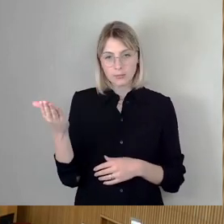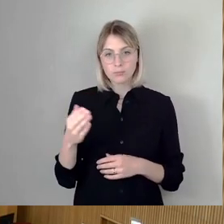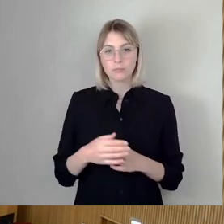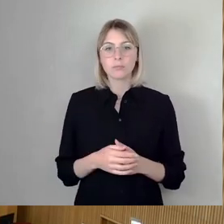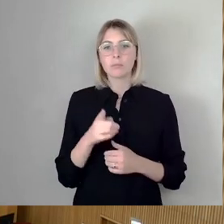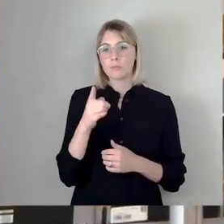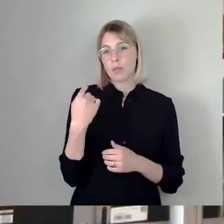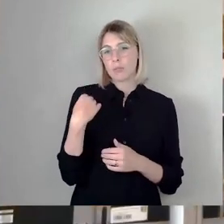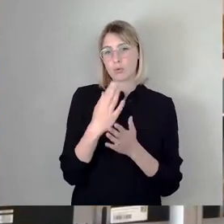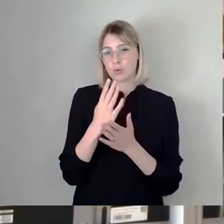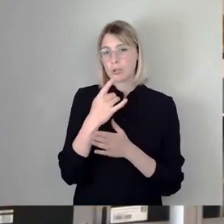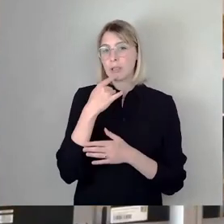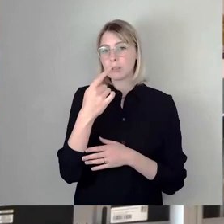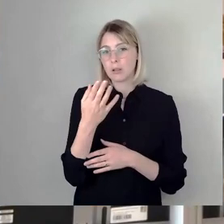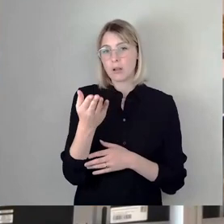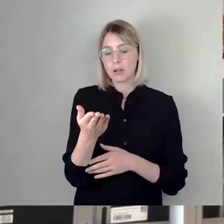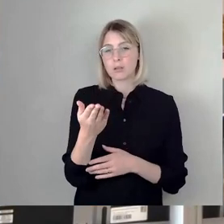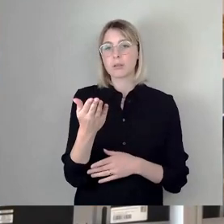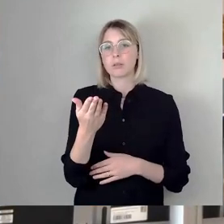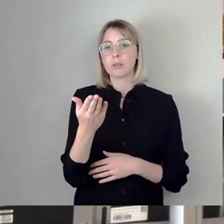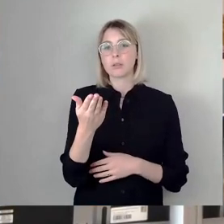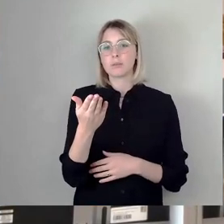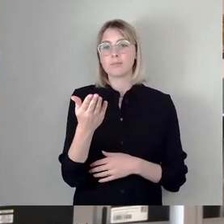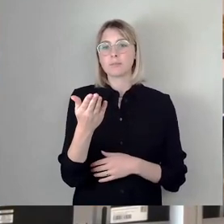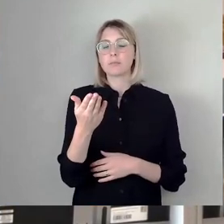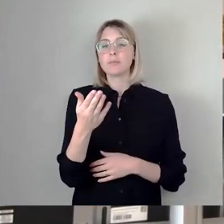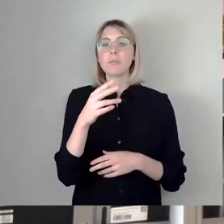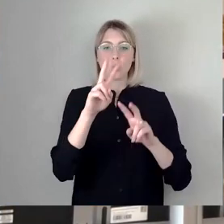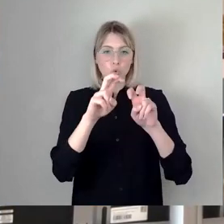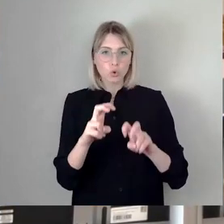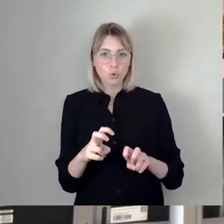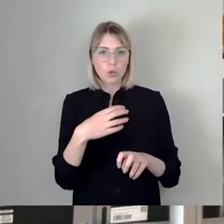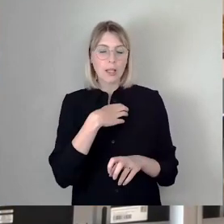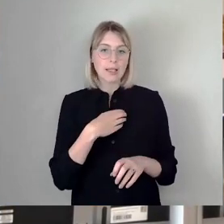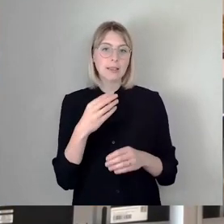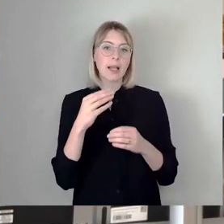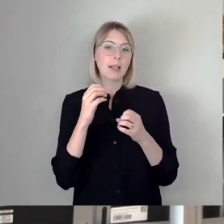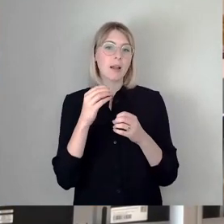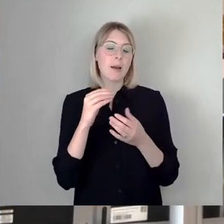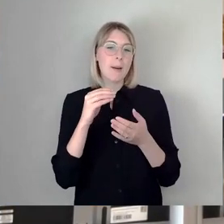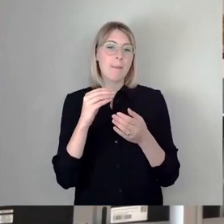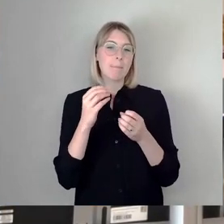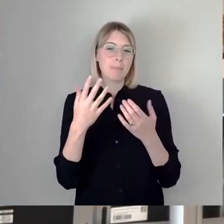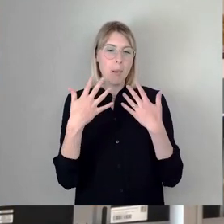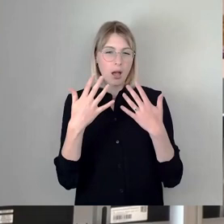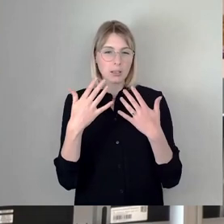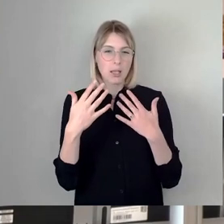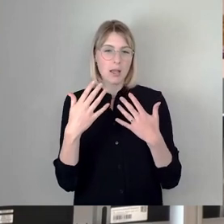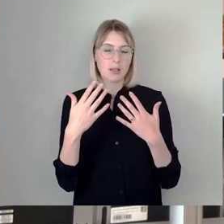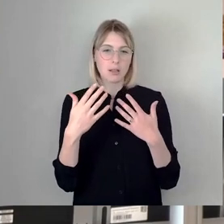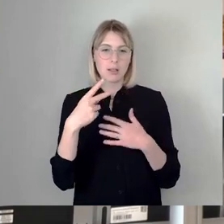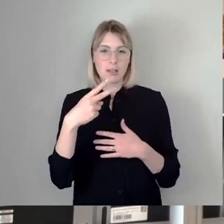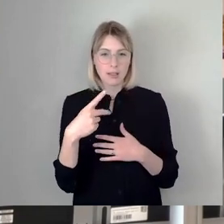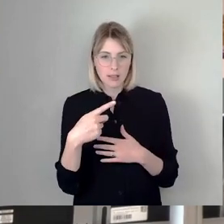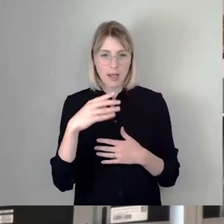ganz neu diese Untersuchung der Dresden Marketing GmbH gibt, zur Bedeutung von Veranstaltungen, insbesondere